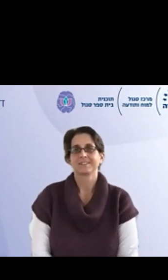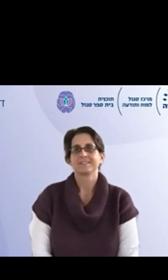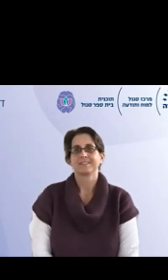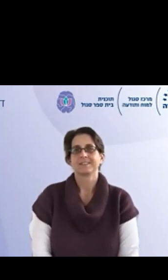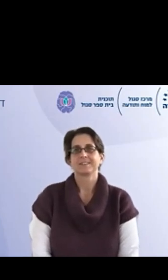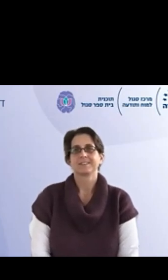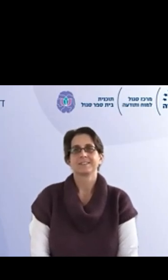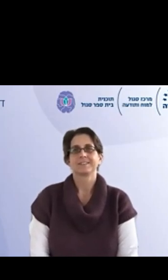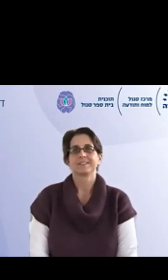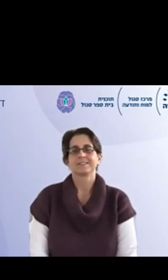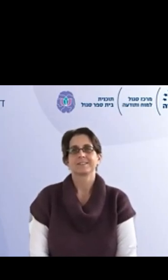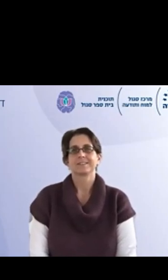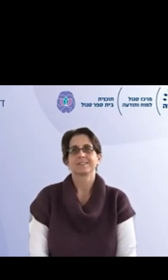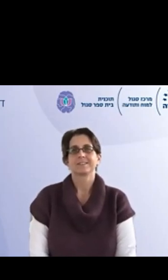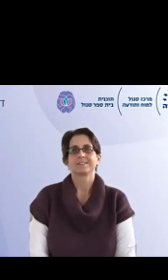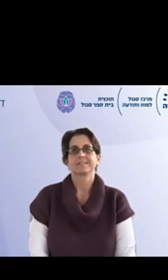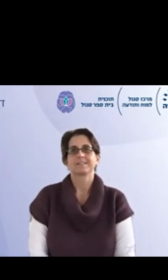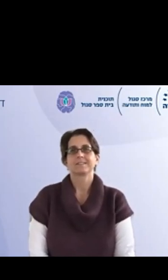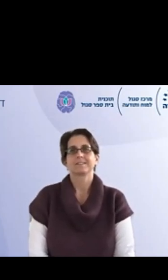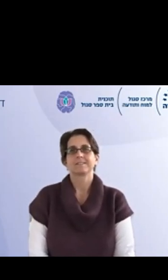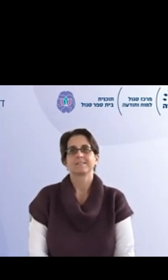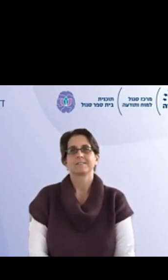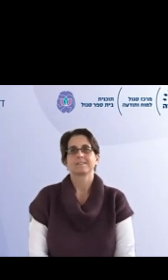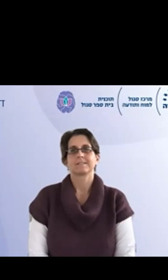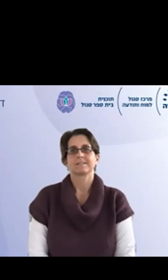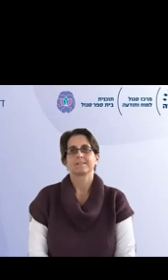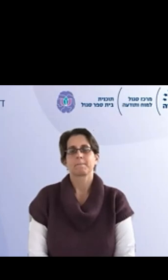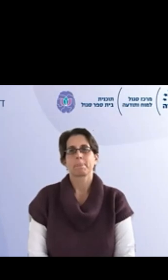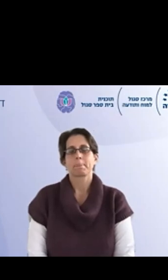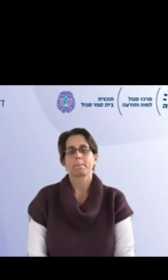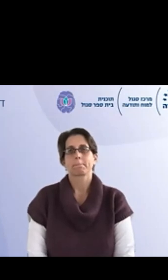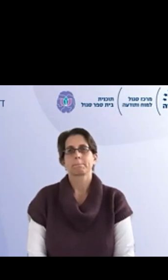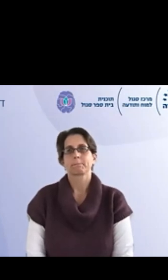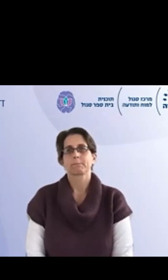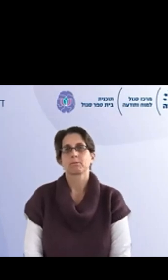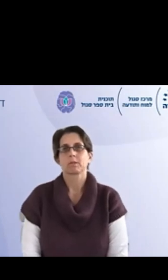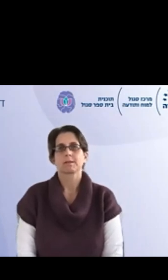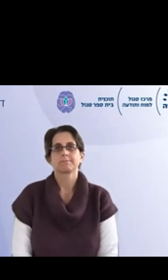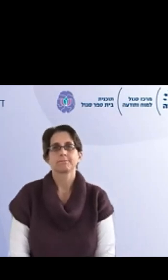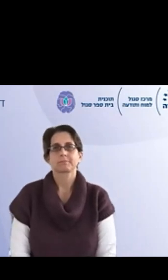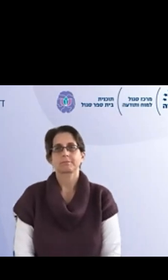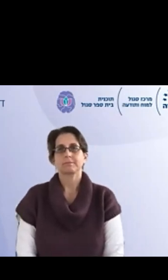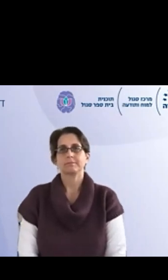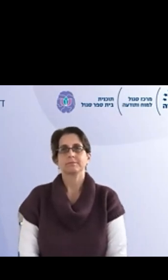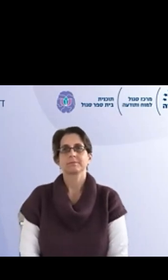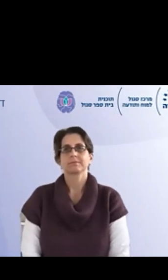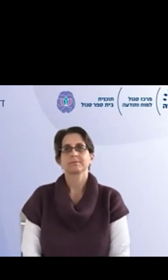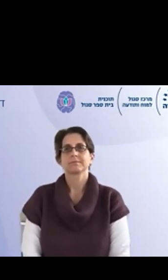אני רואה מורות ותלמידים יושבים על קריות על מחצלת ופשוט מקשיבים אחד לשני.